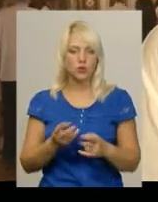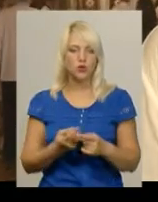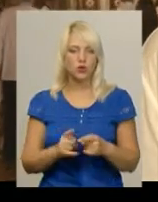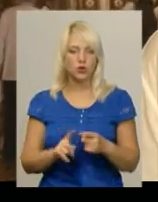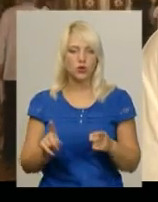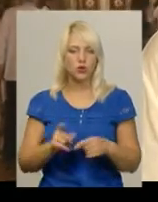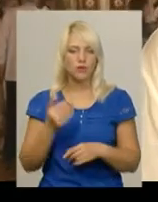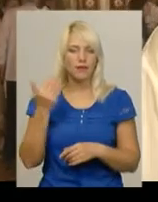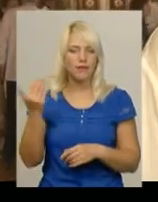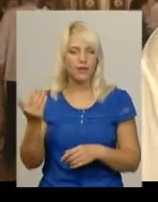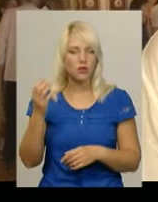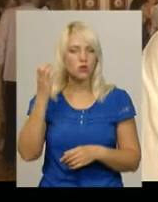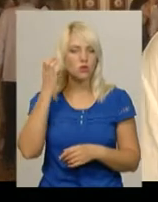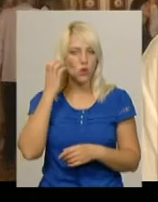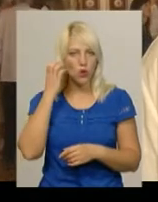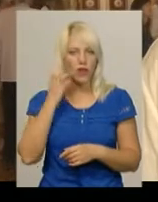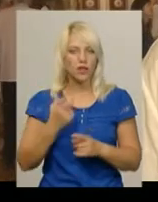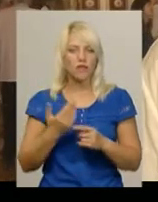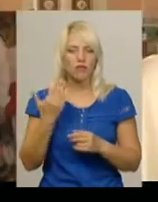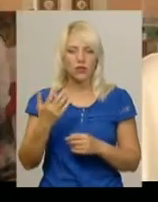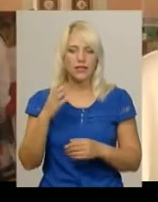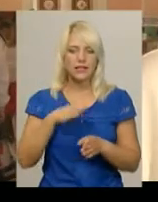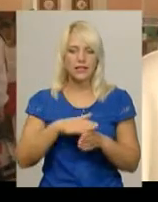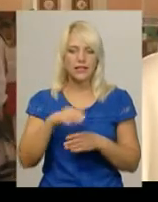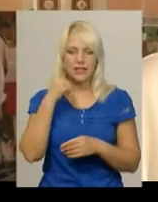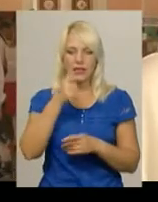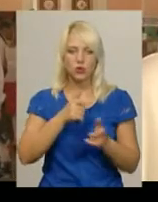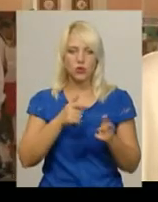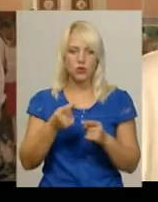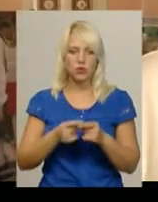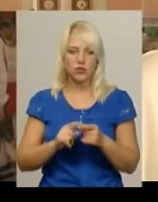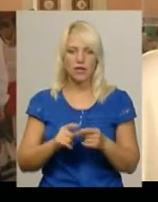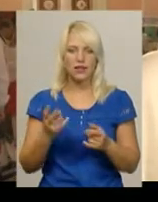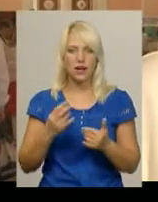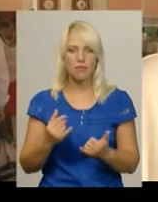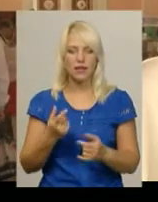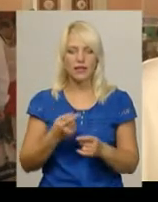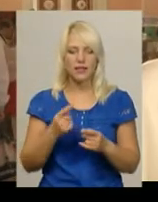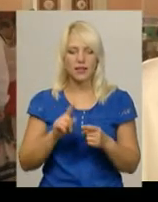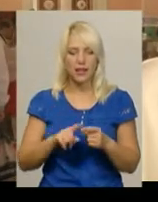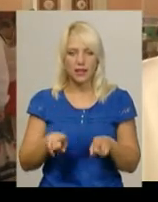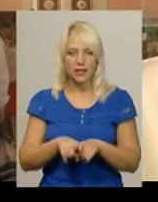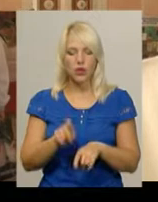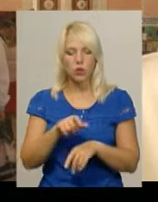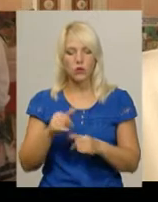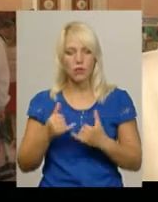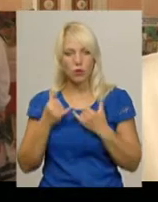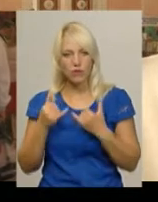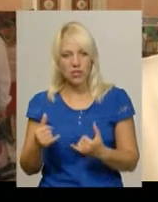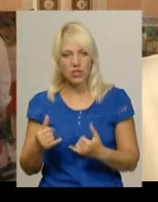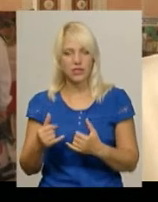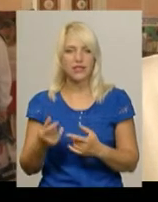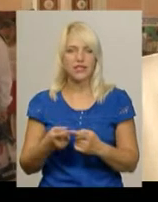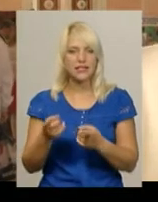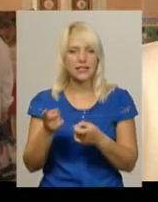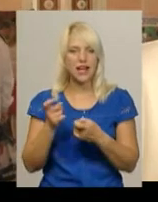слухали. Вони цілий рік готуються до цього. Цих людей треба поважати, треба задіювати і треба віддавати